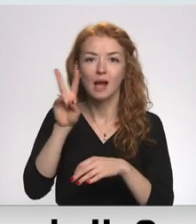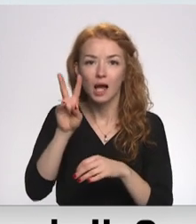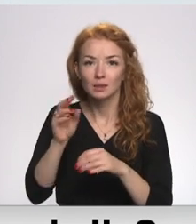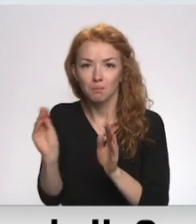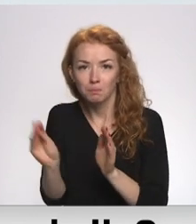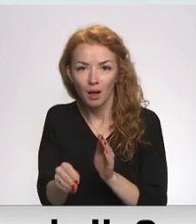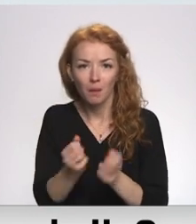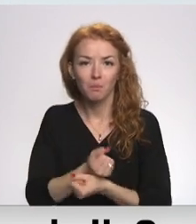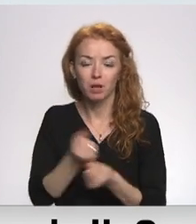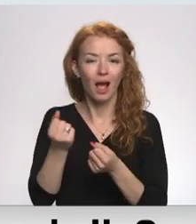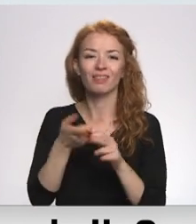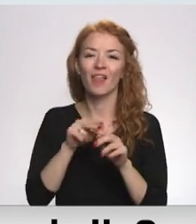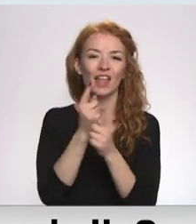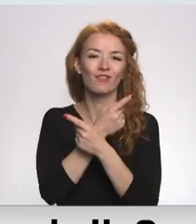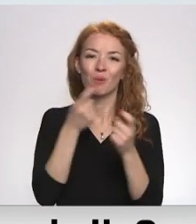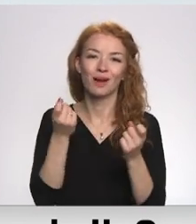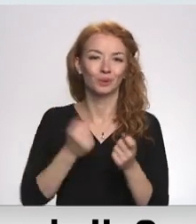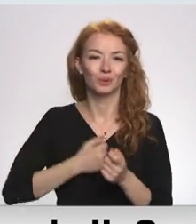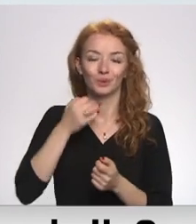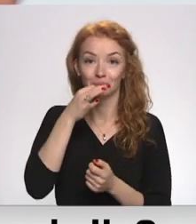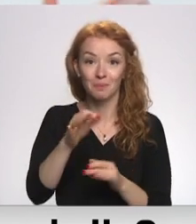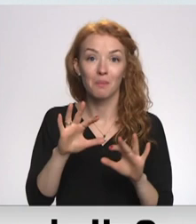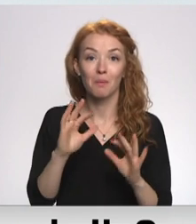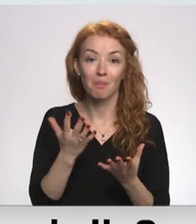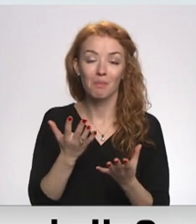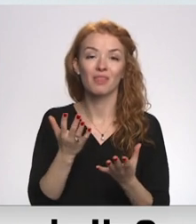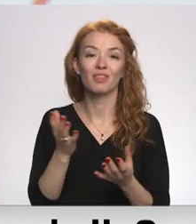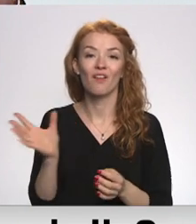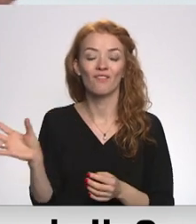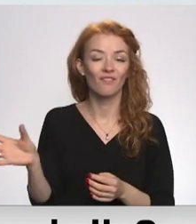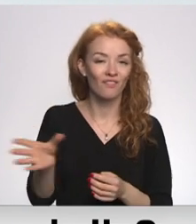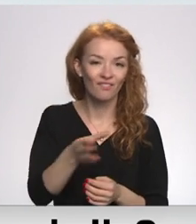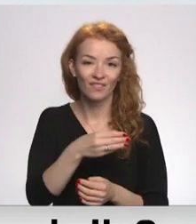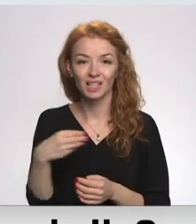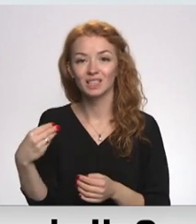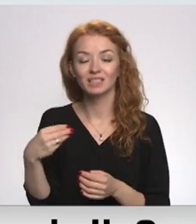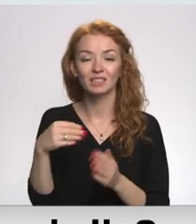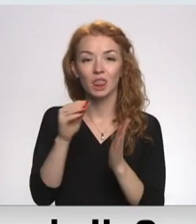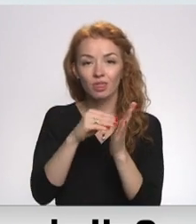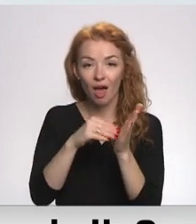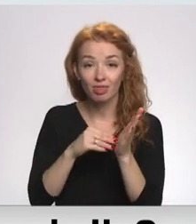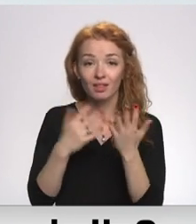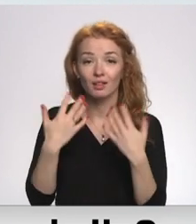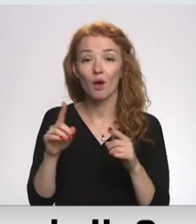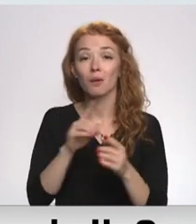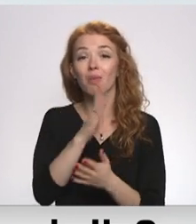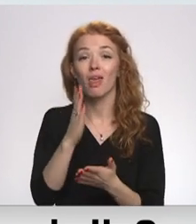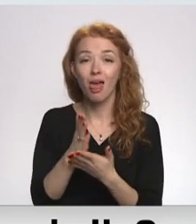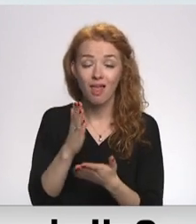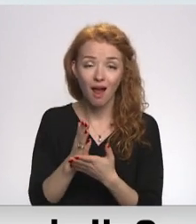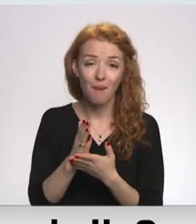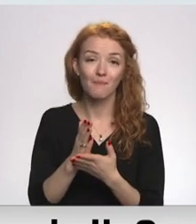tādas informācijas nebūs, bet visi pakārtotie dati jau ir pieejami, tos jau nevar